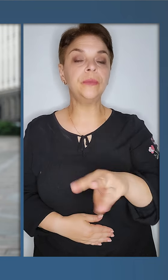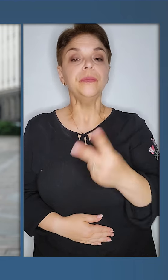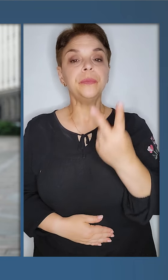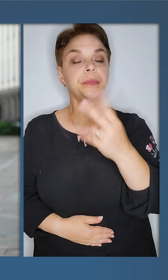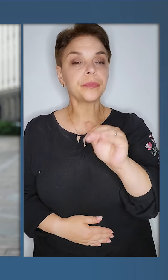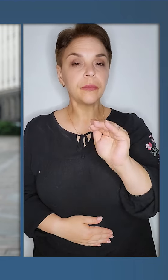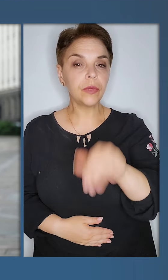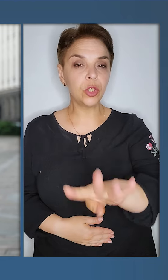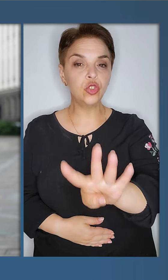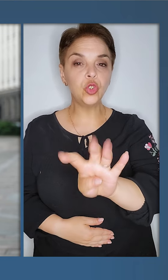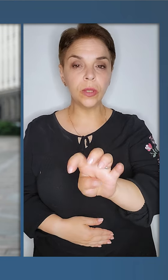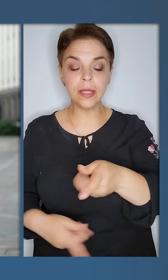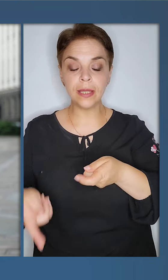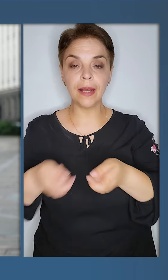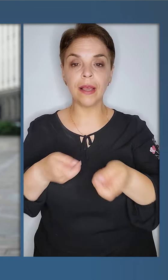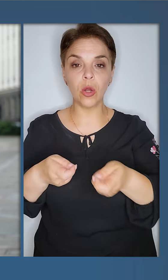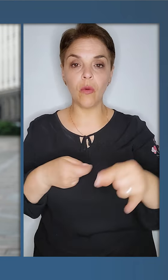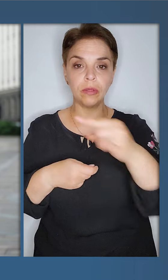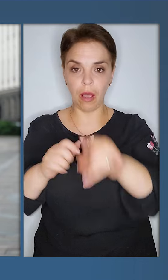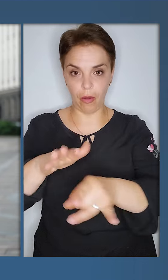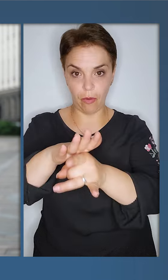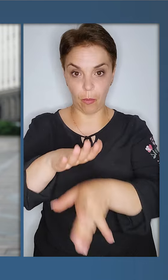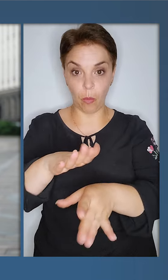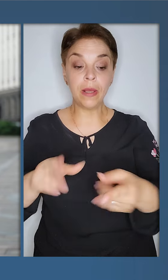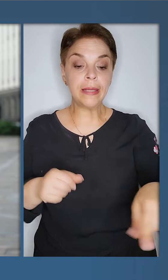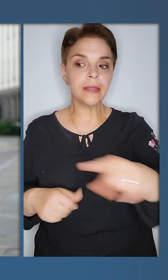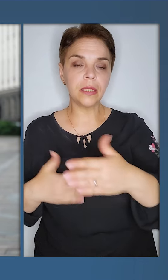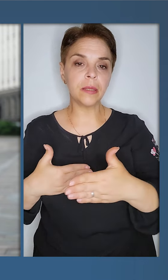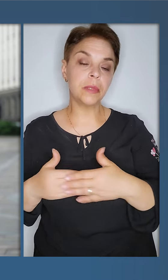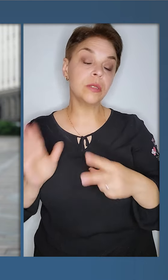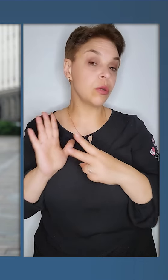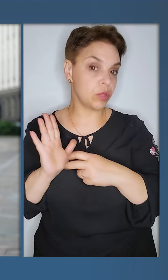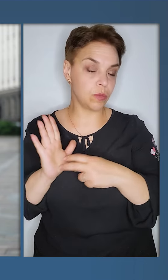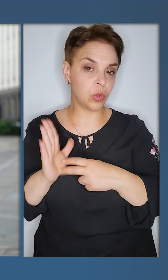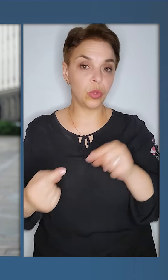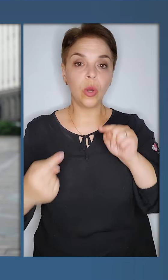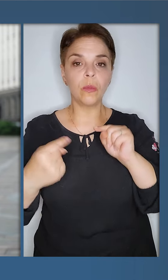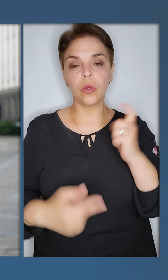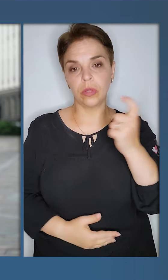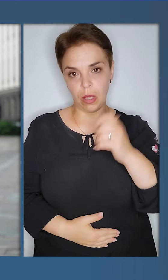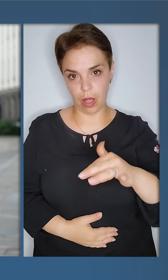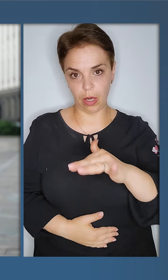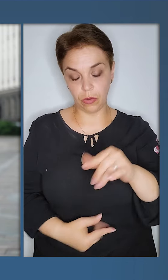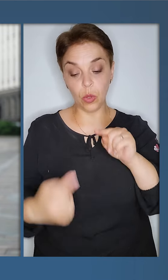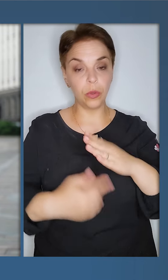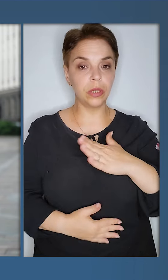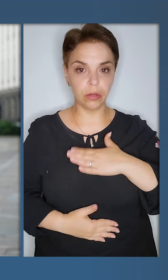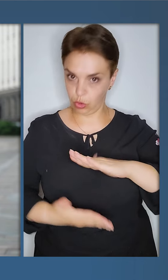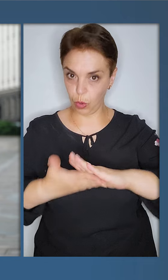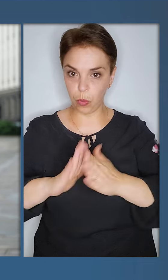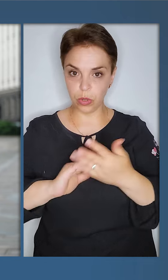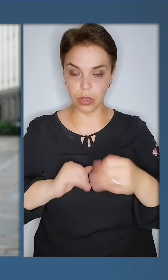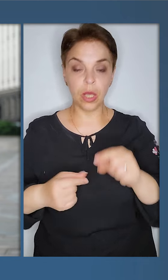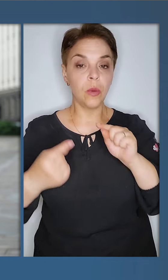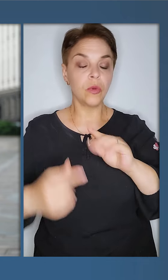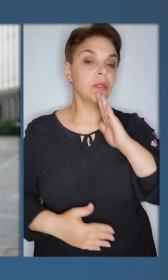ніж 2400 керованих авіабомб. Із них близько 700 проти Харківщини, проти наших